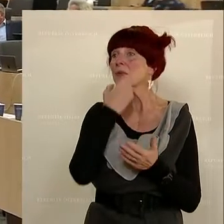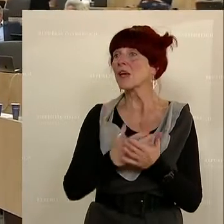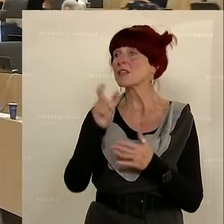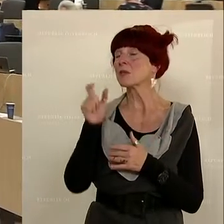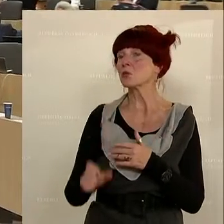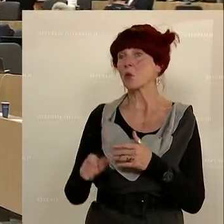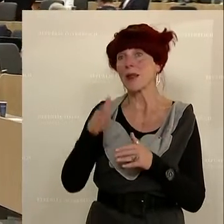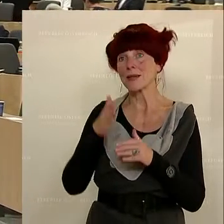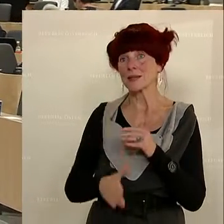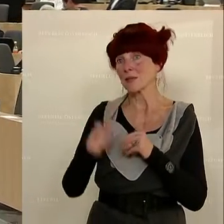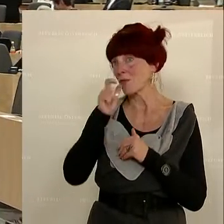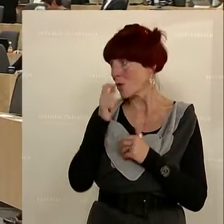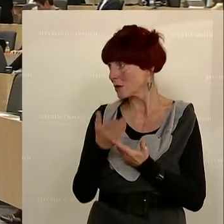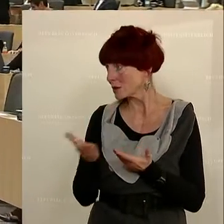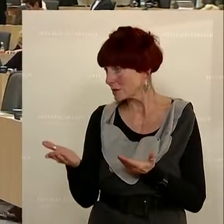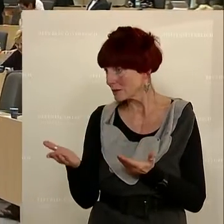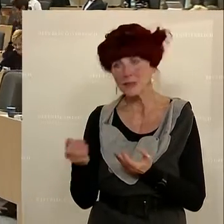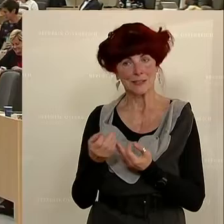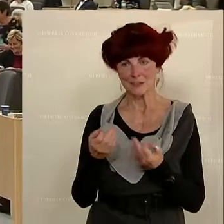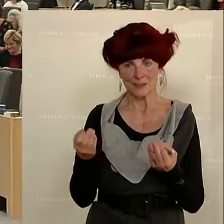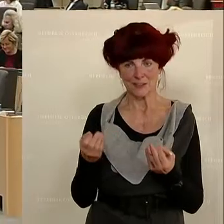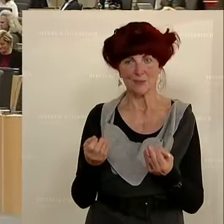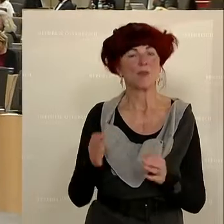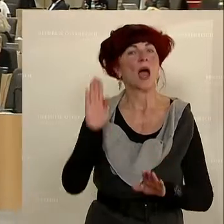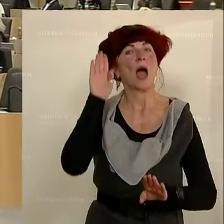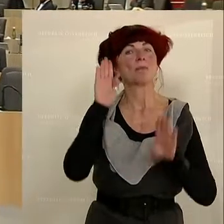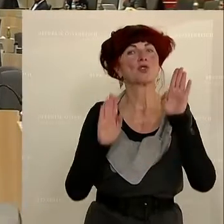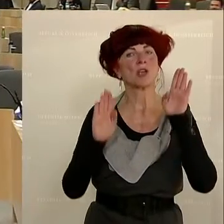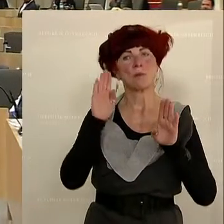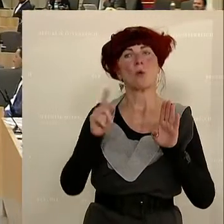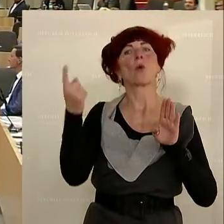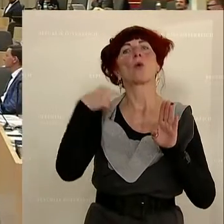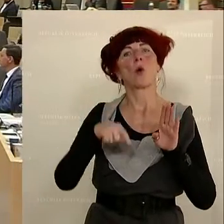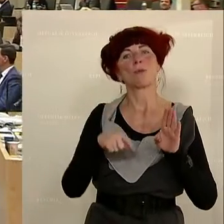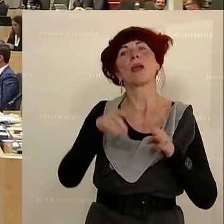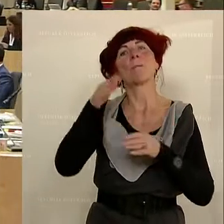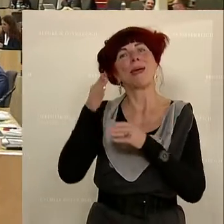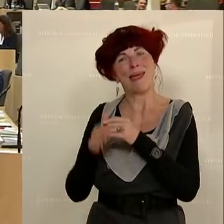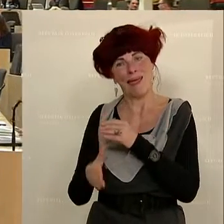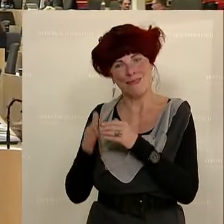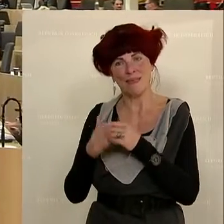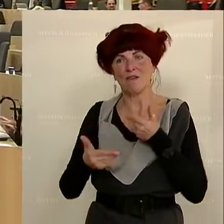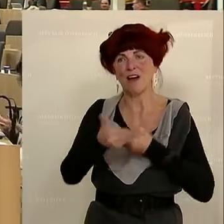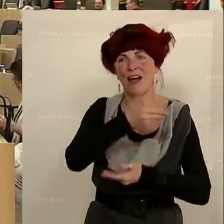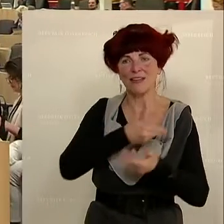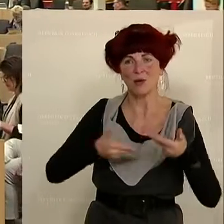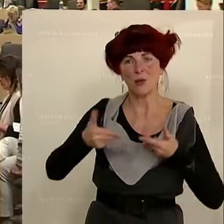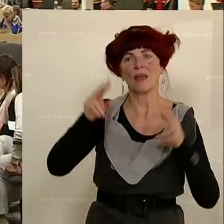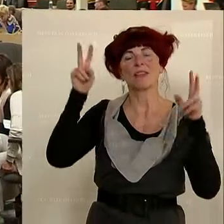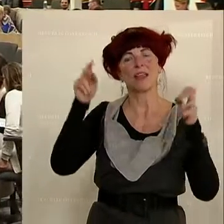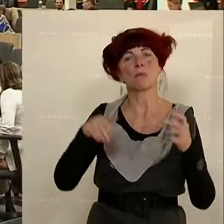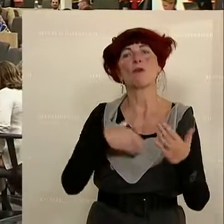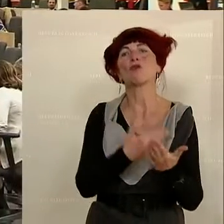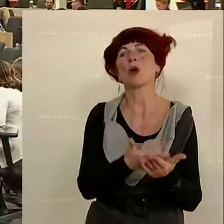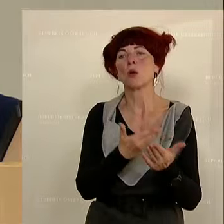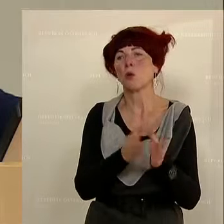Schlusswort? Das ist nicht der Fall. Die Abstimmung verlege ich wie vereinbart an den Schluss der Verhandlungen über die Vorlagen